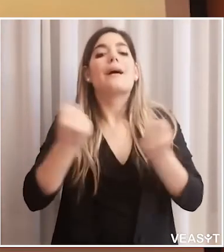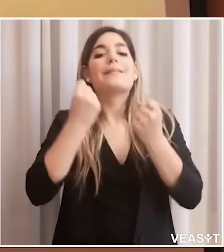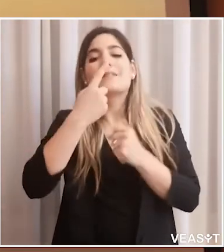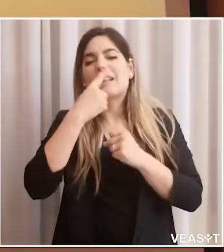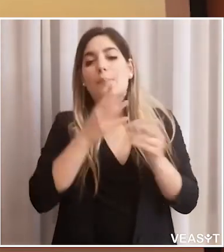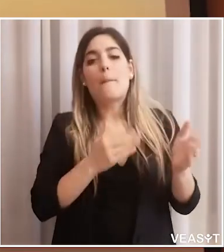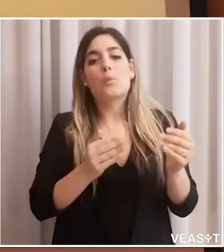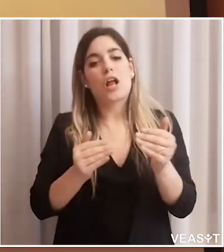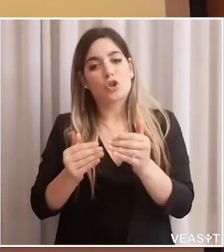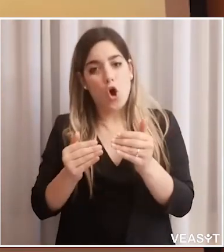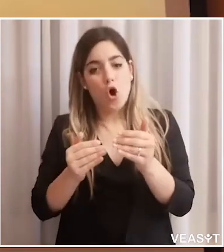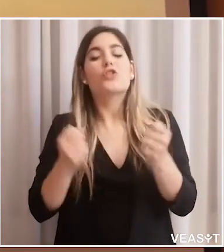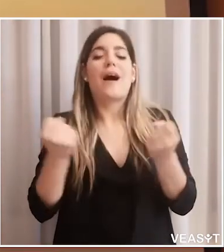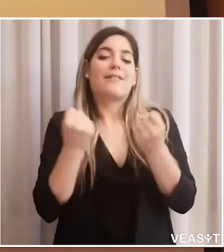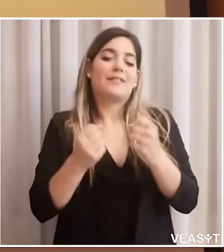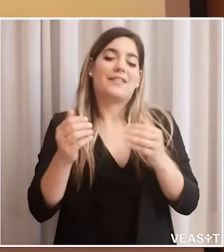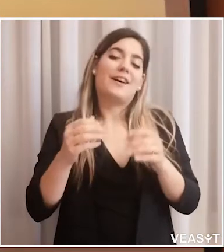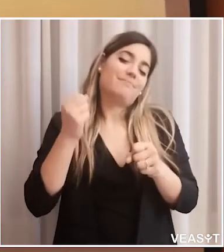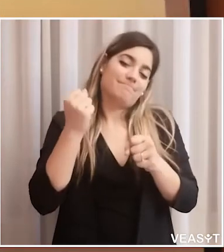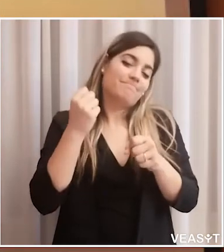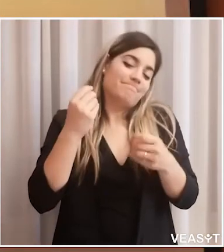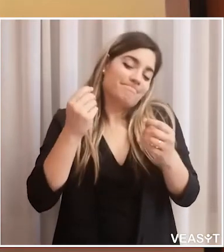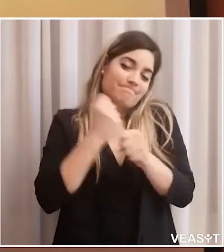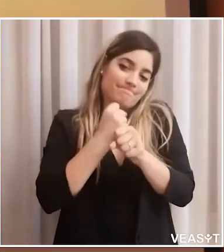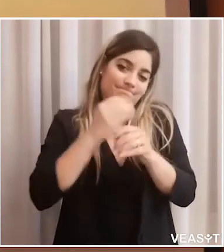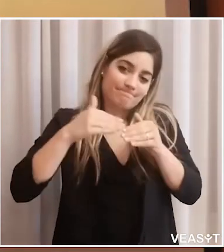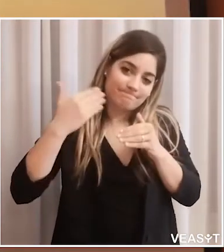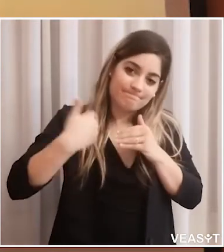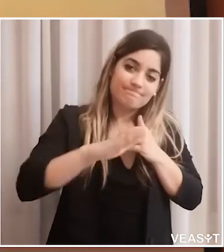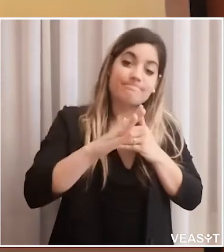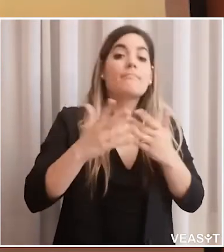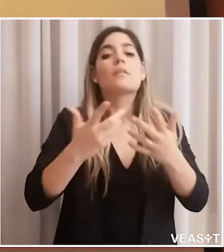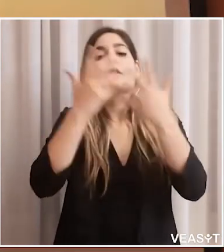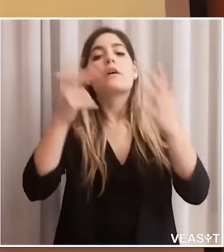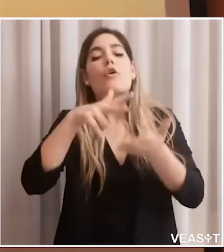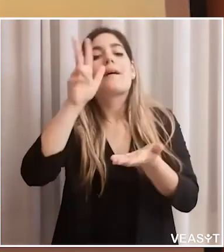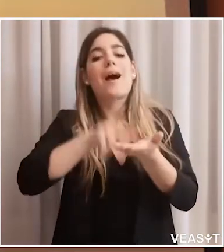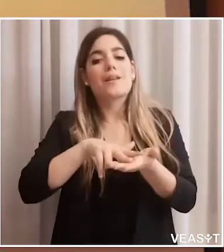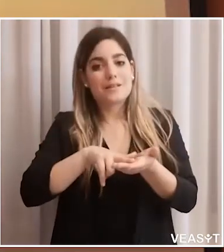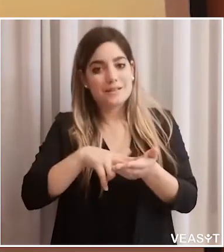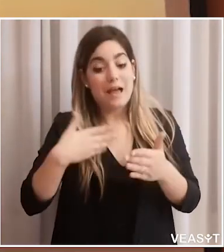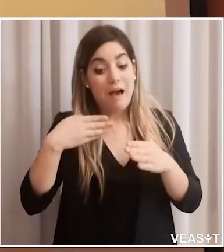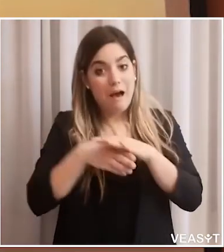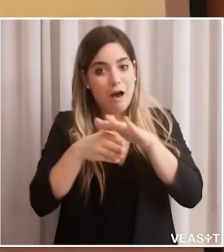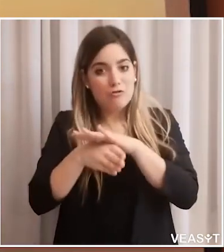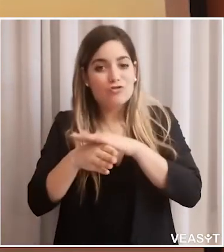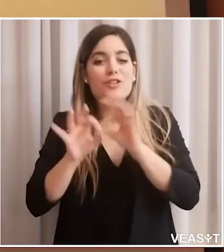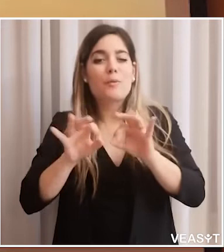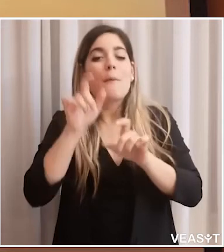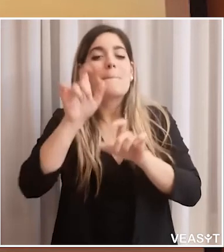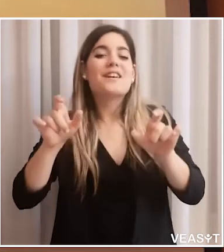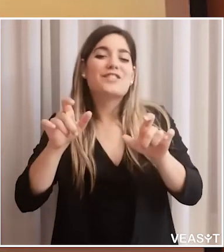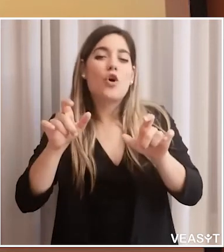Contemporaneamente stiamo riaprendo le attività di tipo ambulatoriale, ovviamente in questa